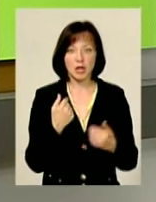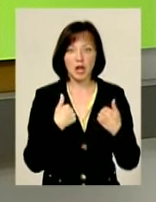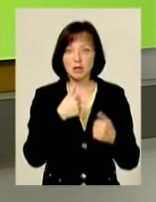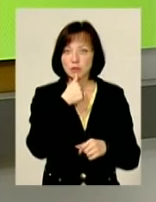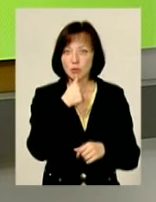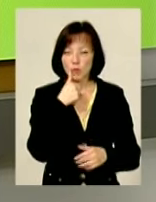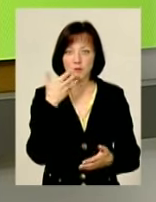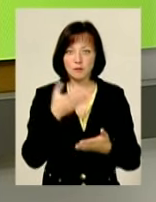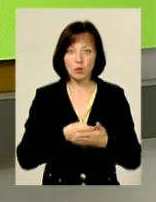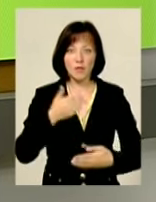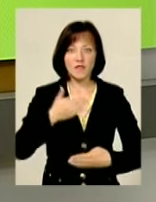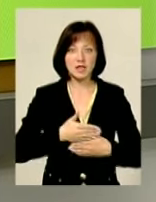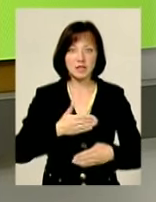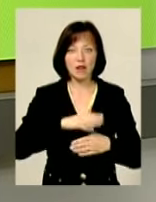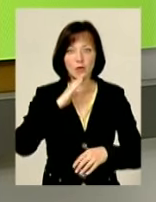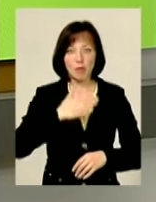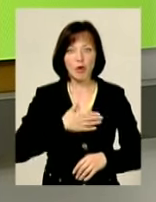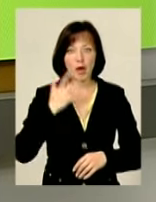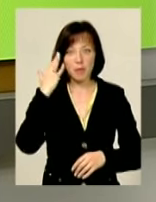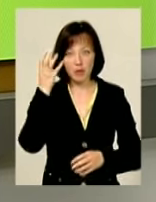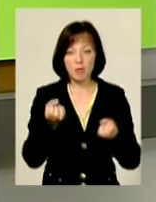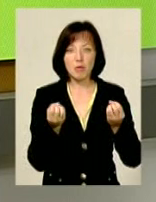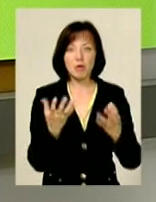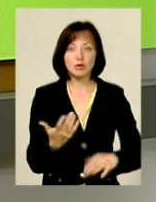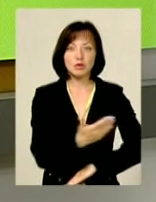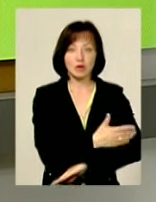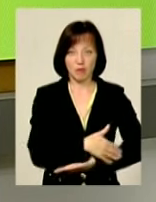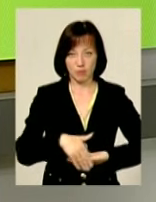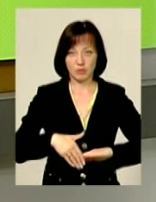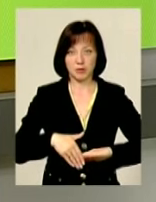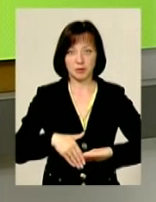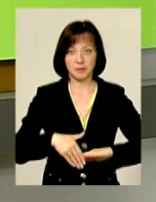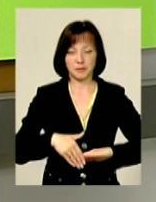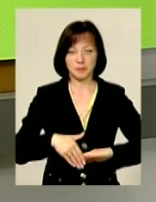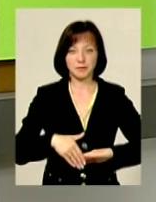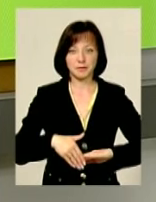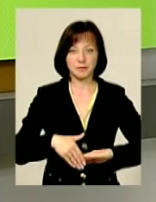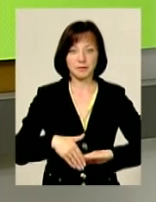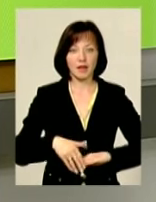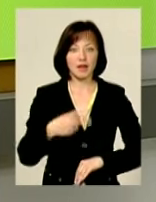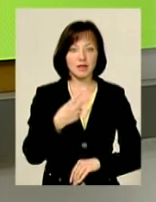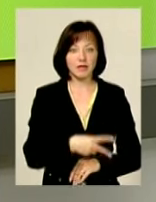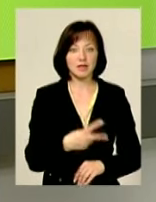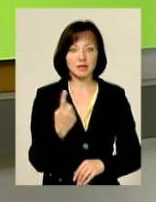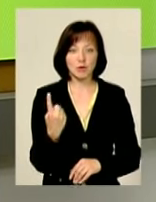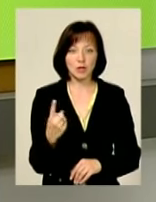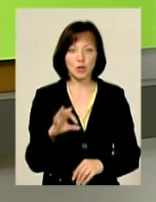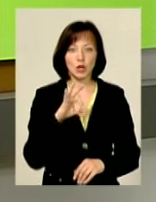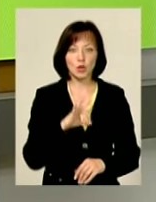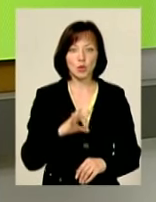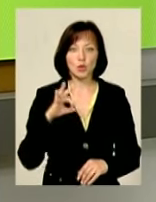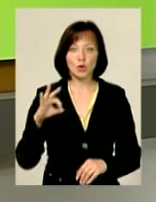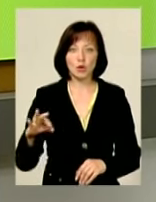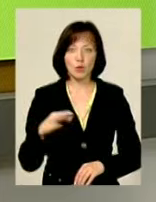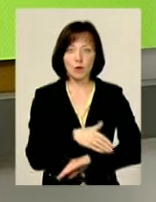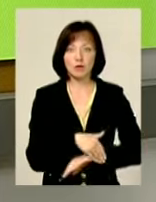спробував свою виставу. Це була моя мрія. Просто неба. В 21.00 на